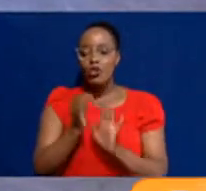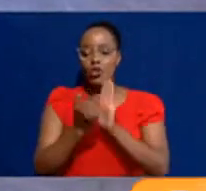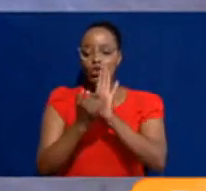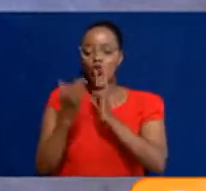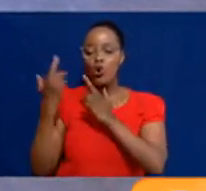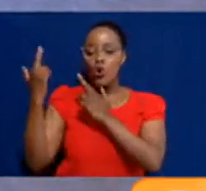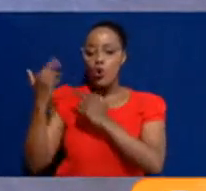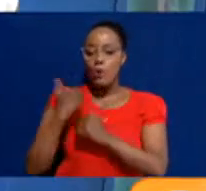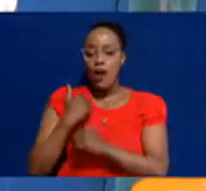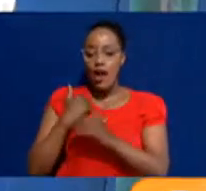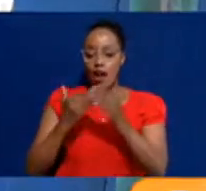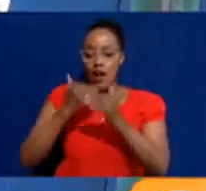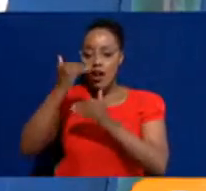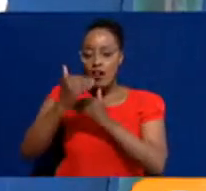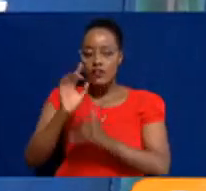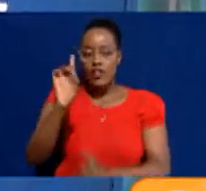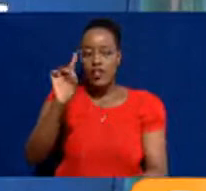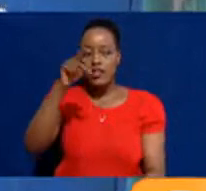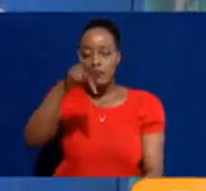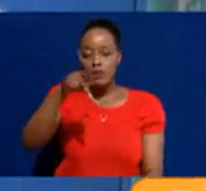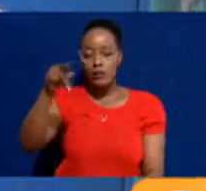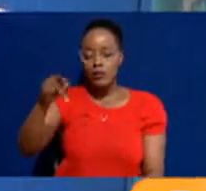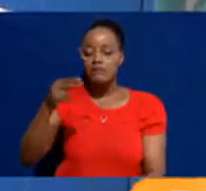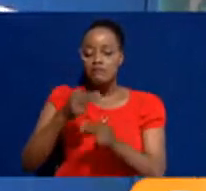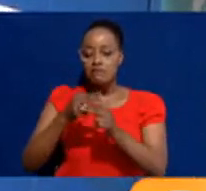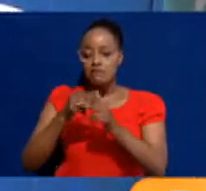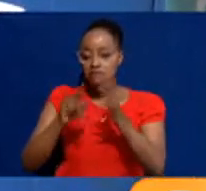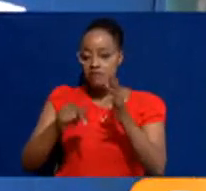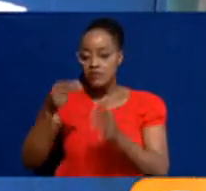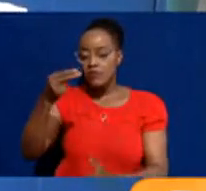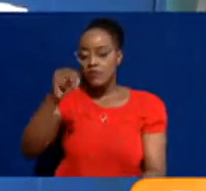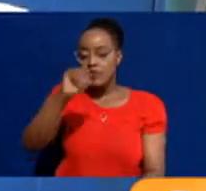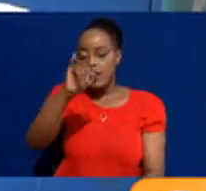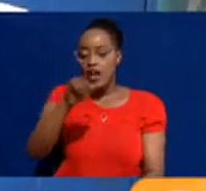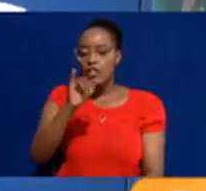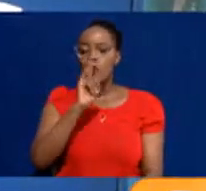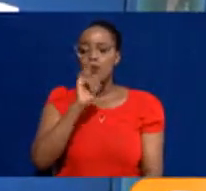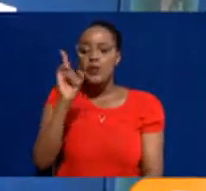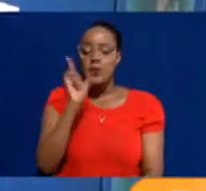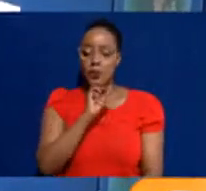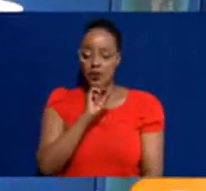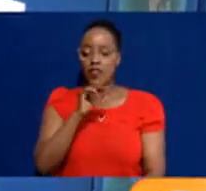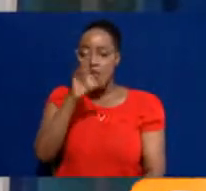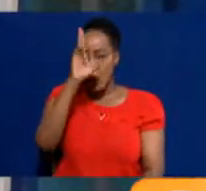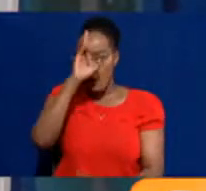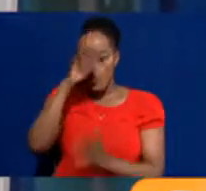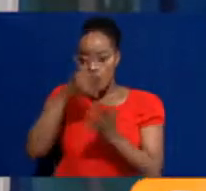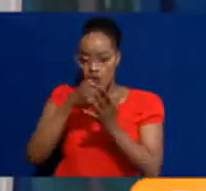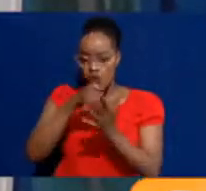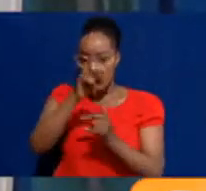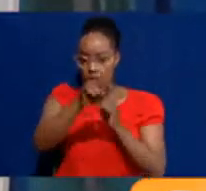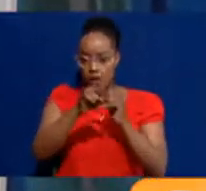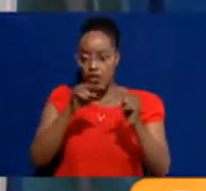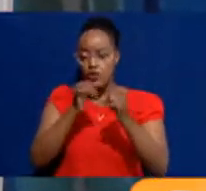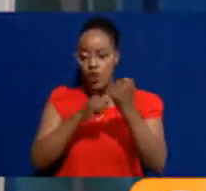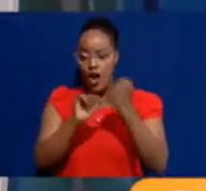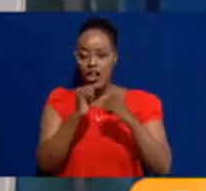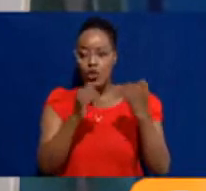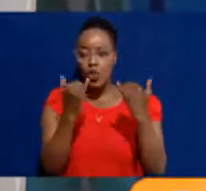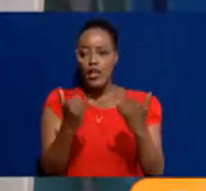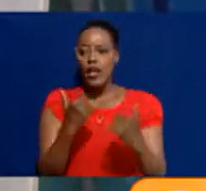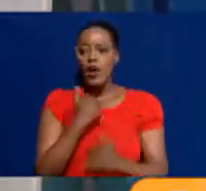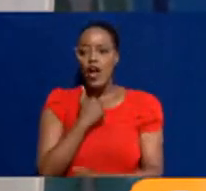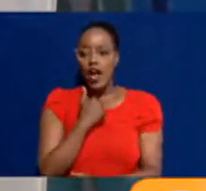matumaini bada ya mkurugenzi wa mashitaka ya uma nurdinhaji kuagiza maafisa walio husika na mawaji hayo kuchukuliwa hatua